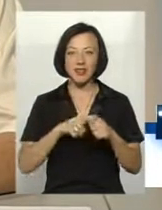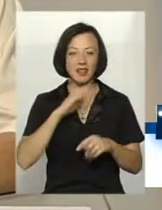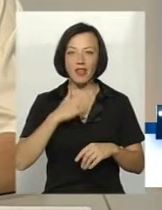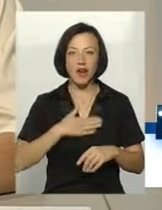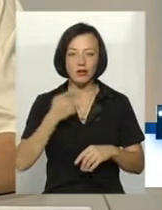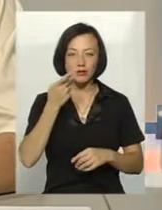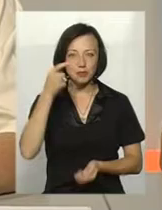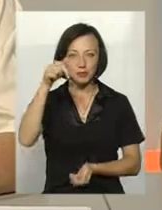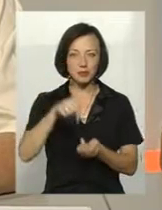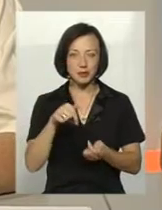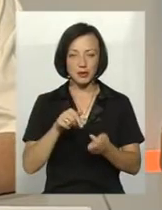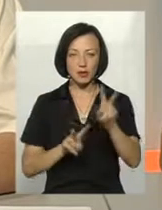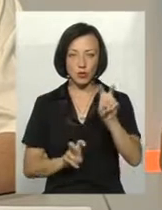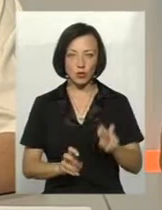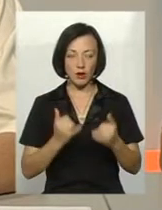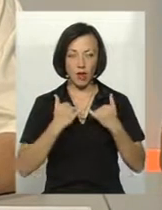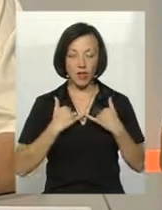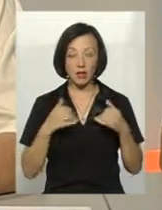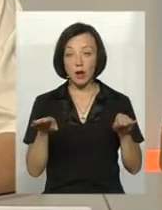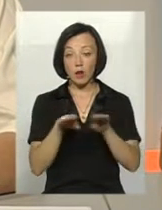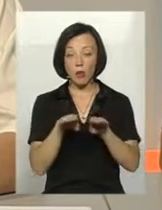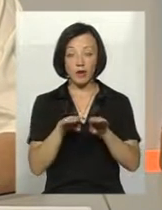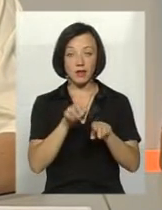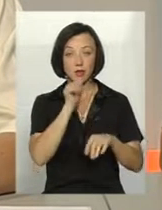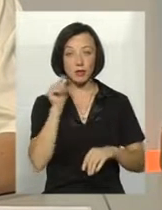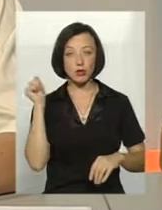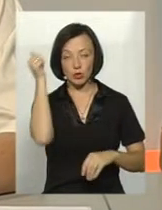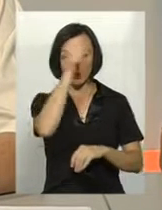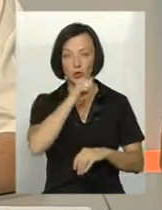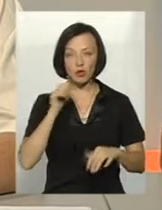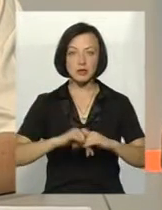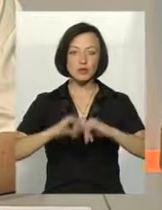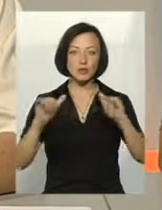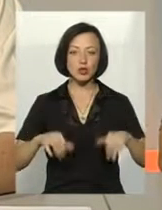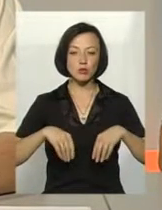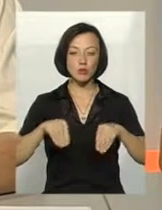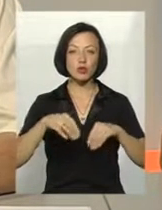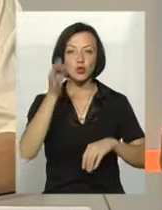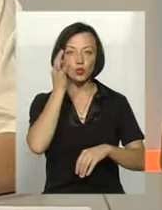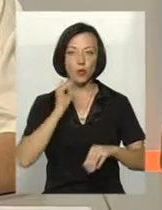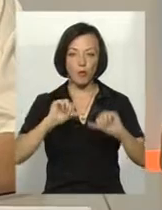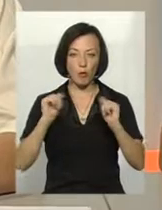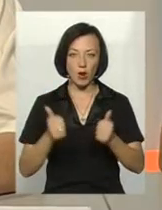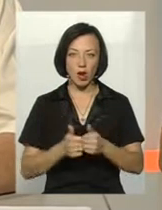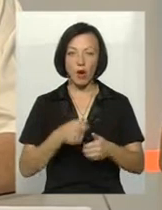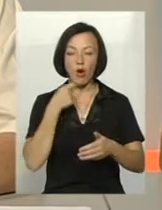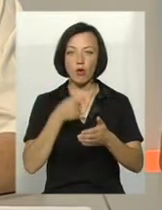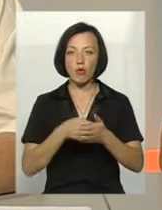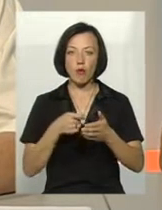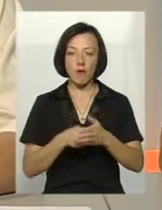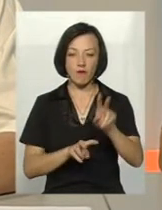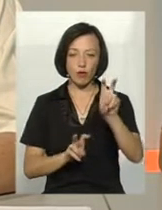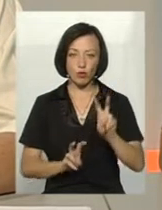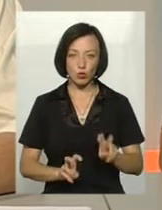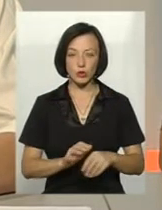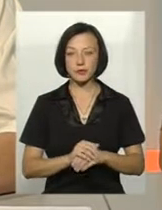культурою для нас. В порівнянні до минулого року збільшилися посіви цукрового буряка, кормових культур.